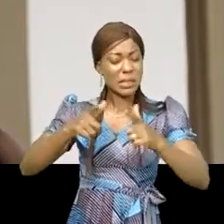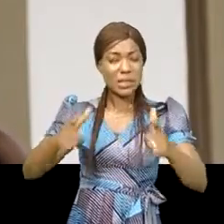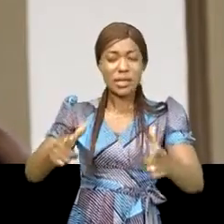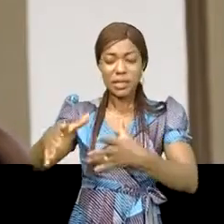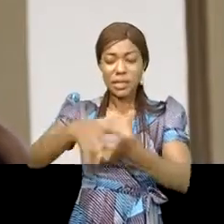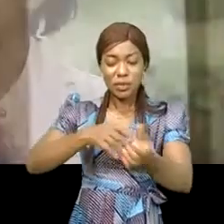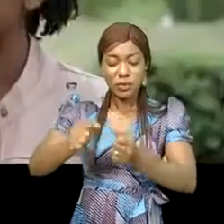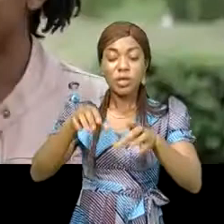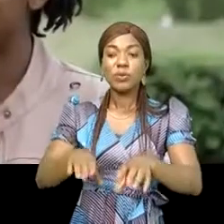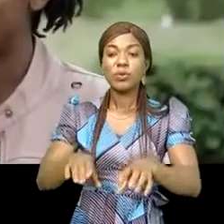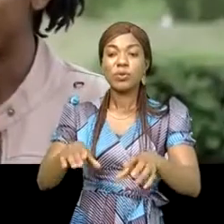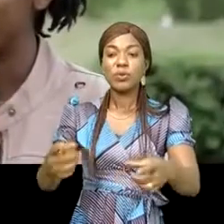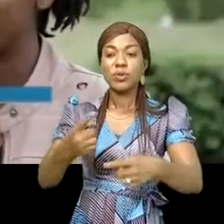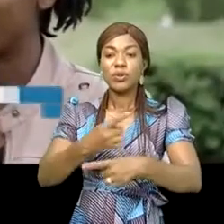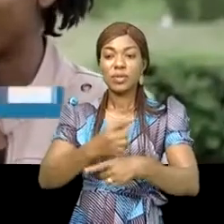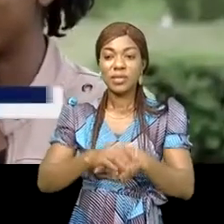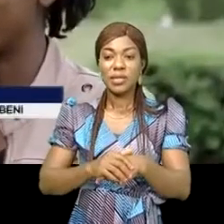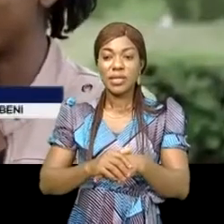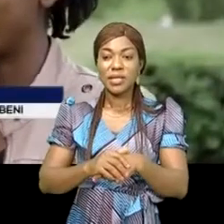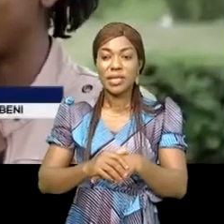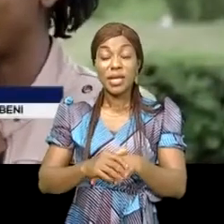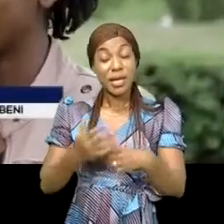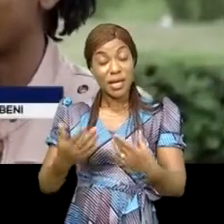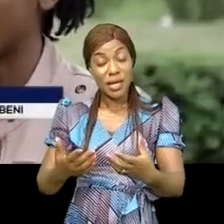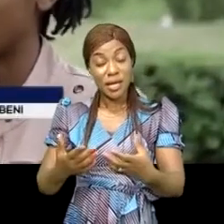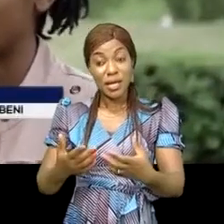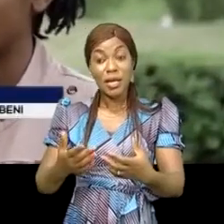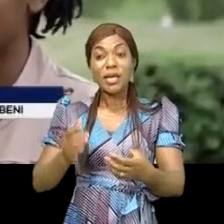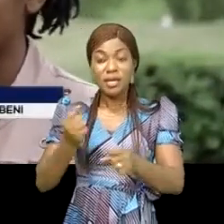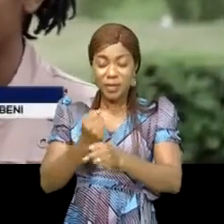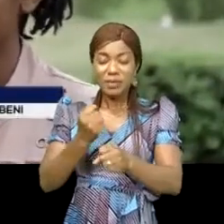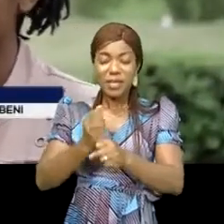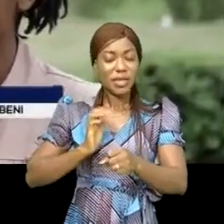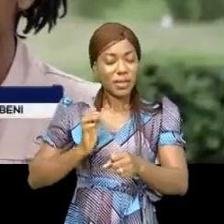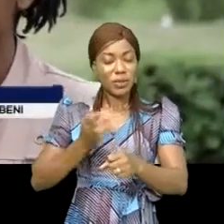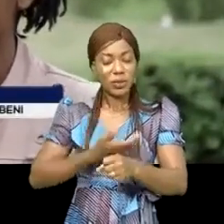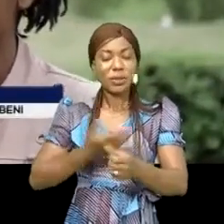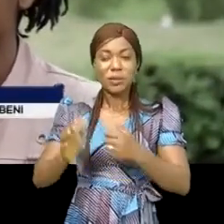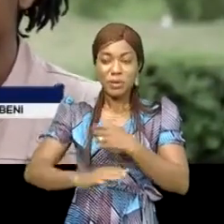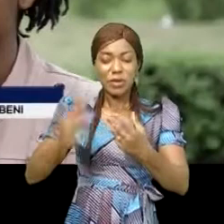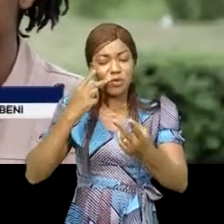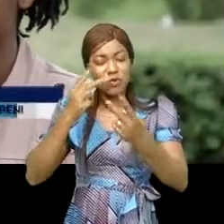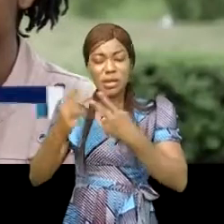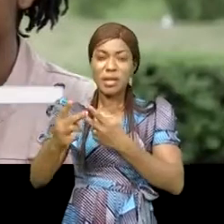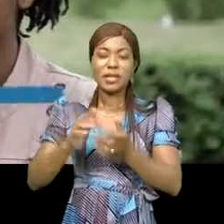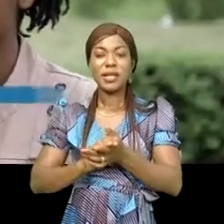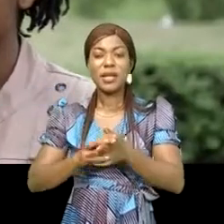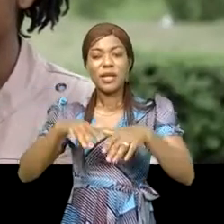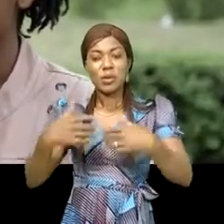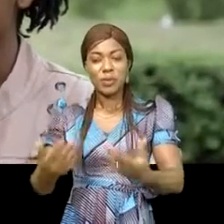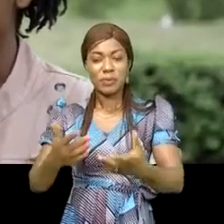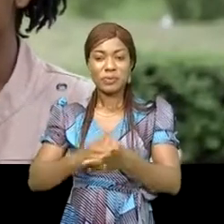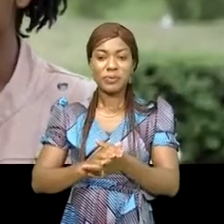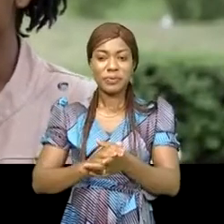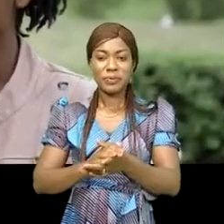détruire le Congo aujourd'hui. On veut changer notre pays, travailler un peu dans notre pays, voir la manière dont